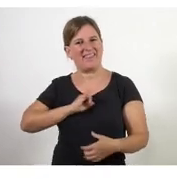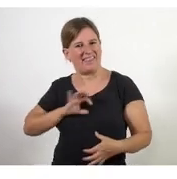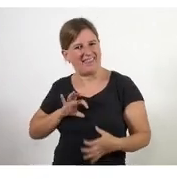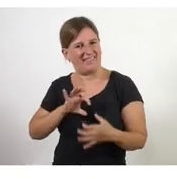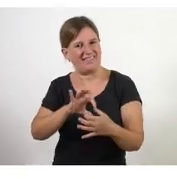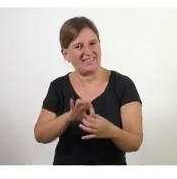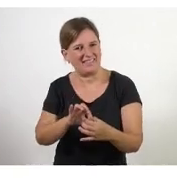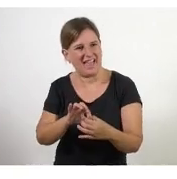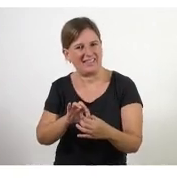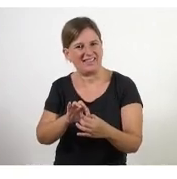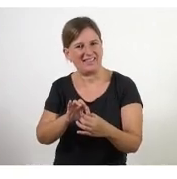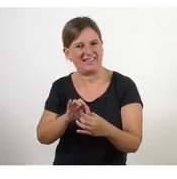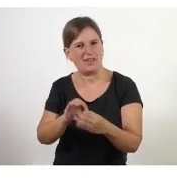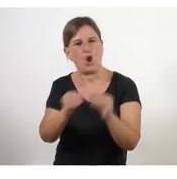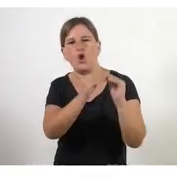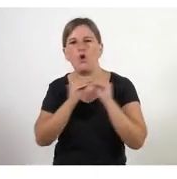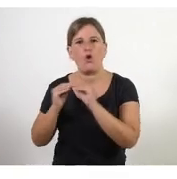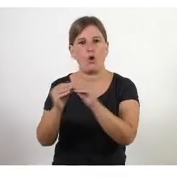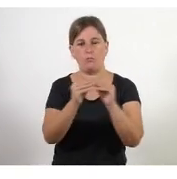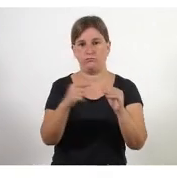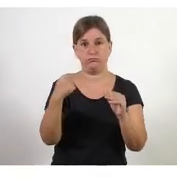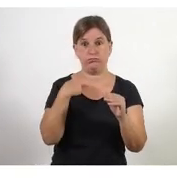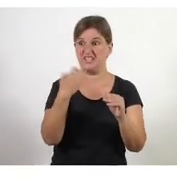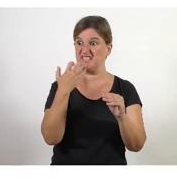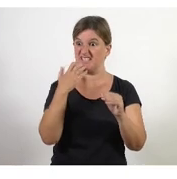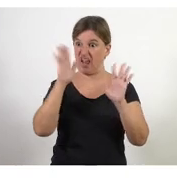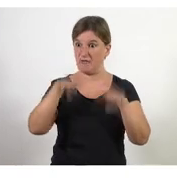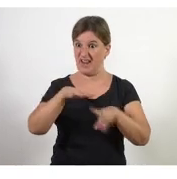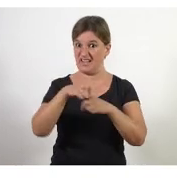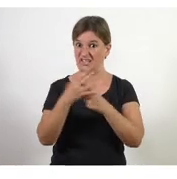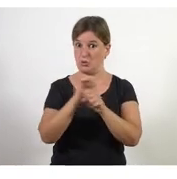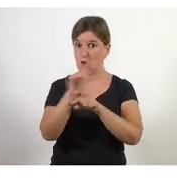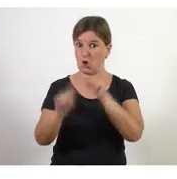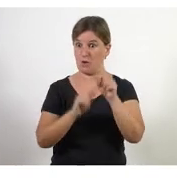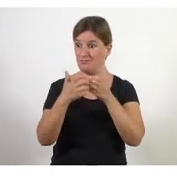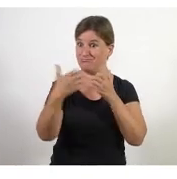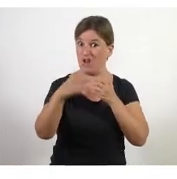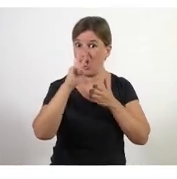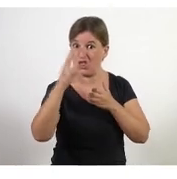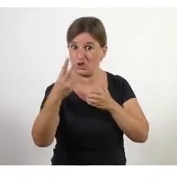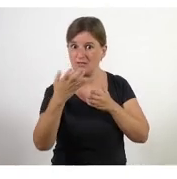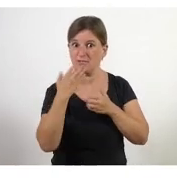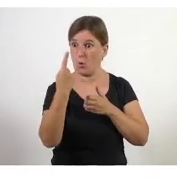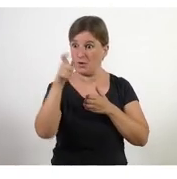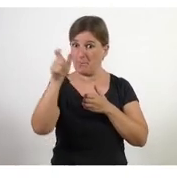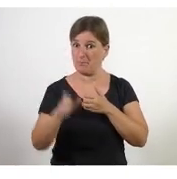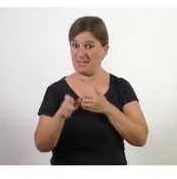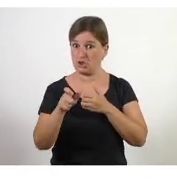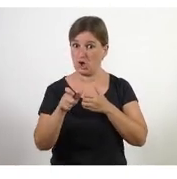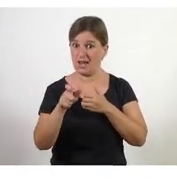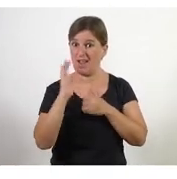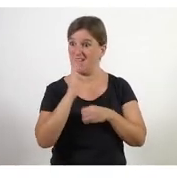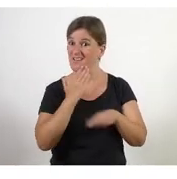visió comuna com això duri dos anys una persona que durant dos anys no visita perquè no va